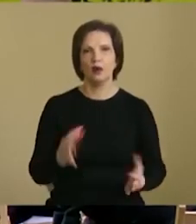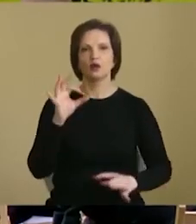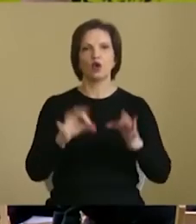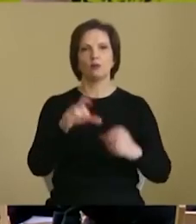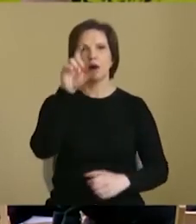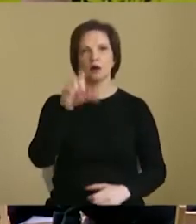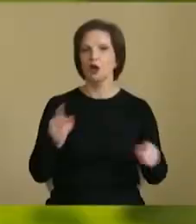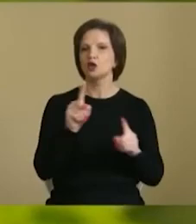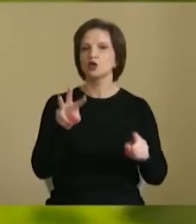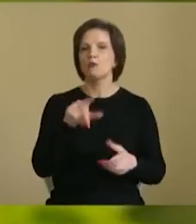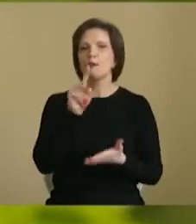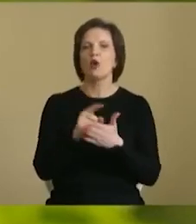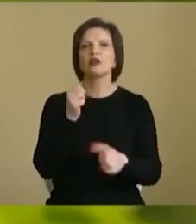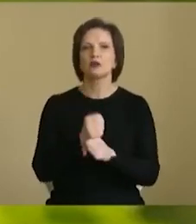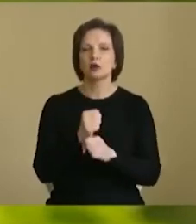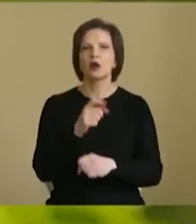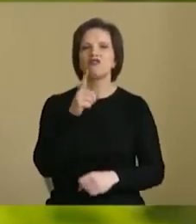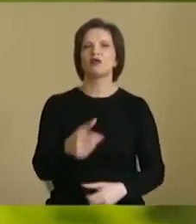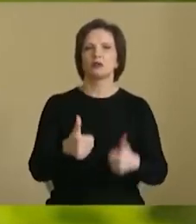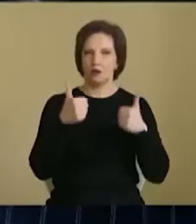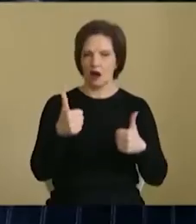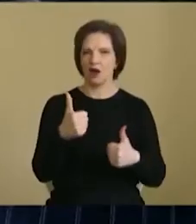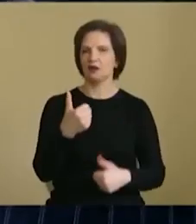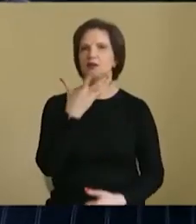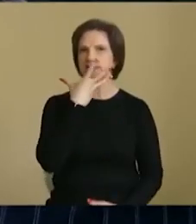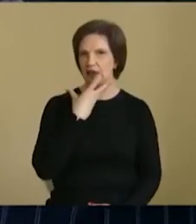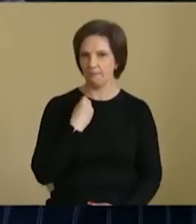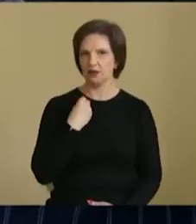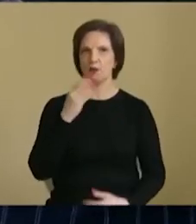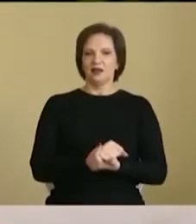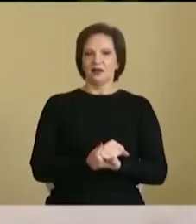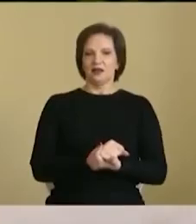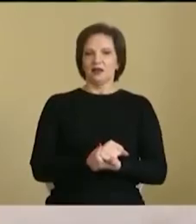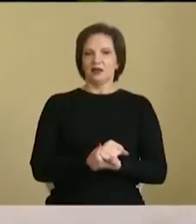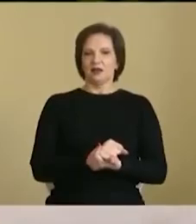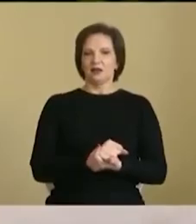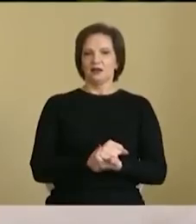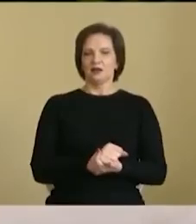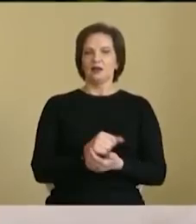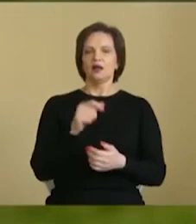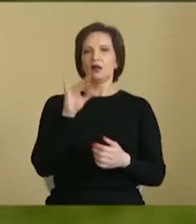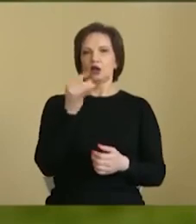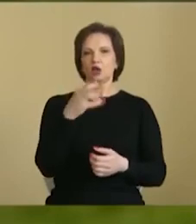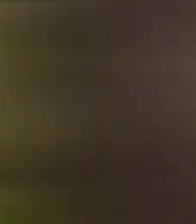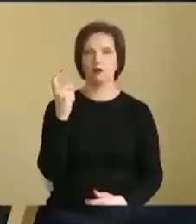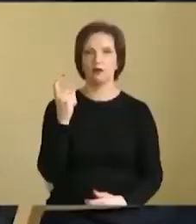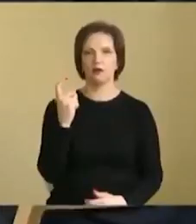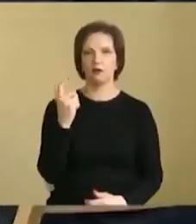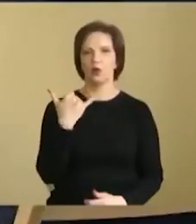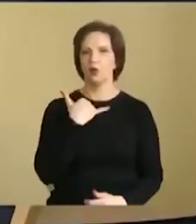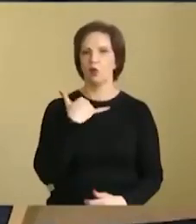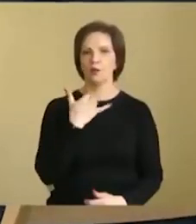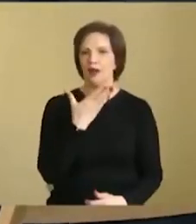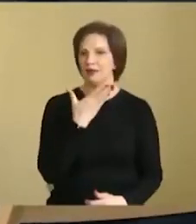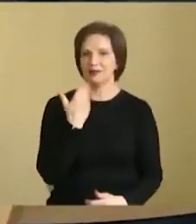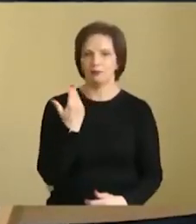але їде контрабандою. Він гарний, симпатичний, професійний. Йоля, почекай, ти мене теж збиваєш, почекай. У мене ж